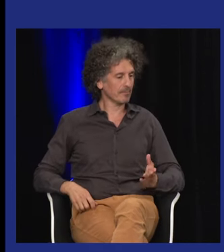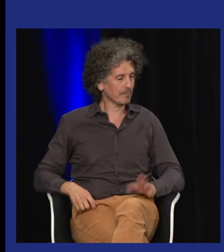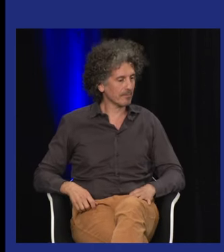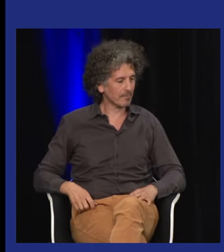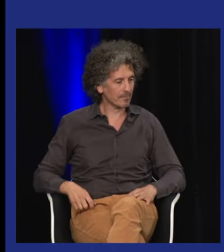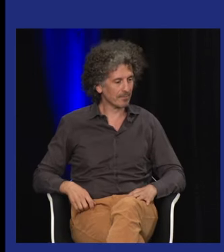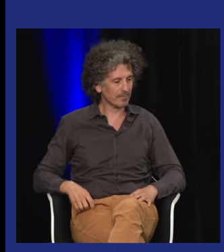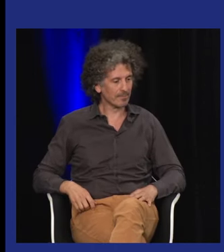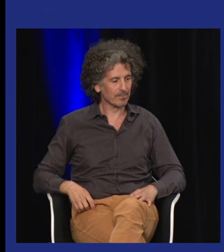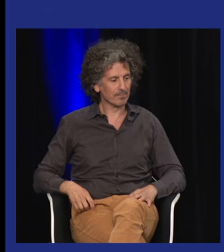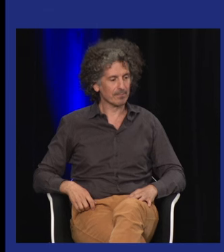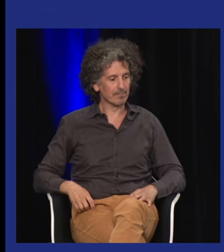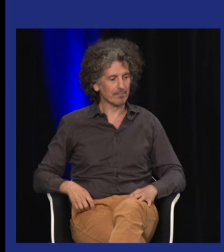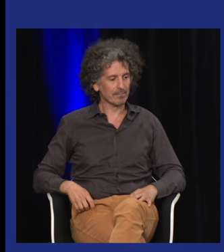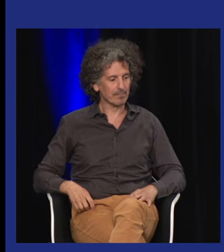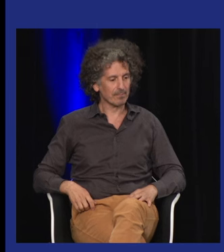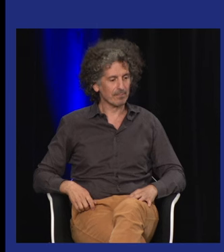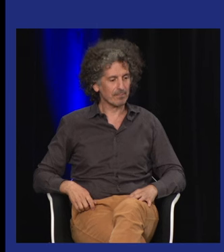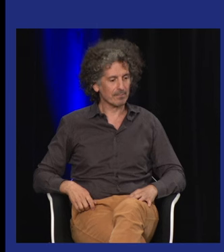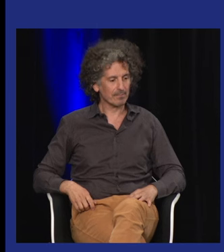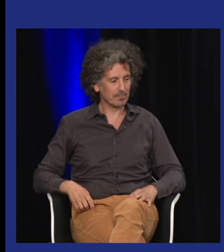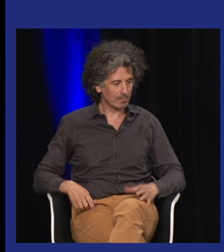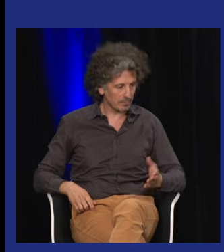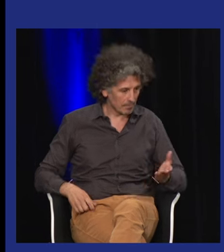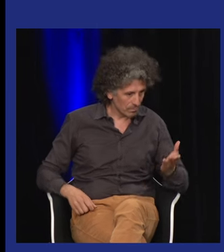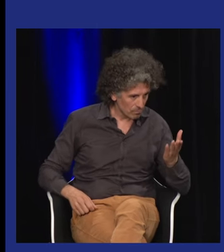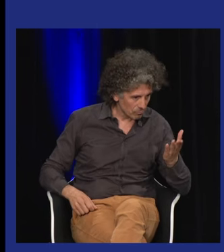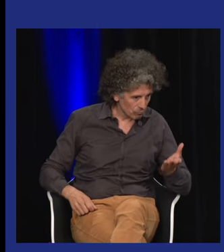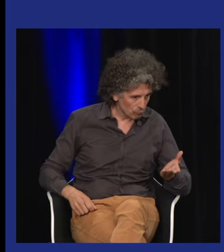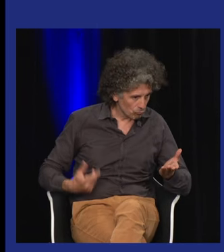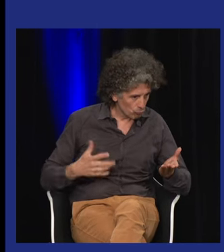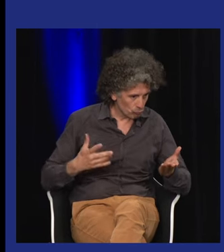copier ce que le singe essaye de lui apprendre pour prendre la parole